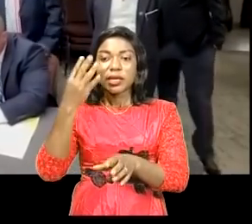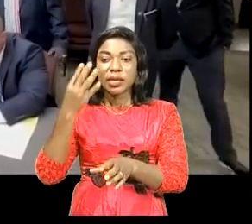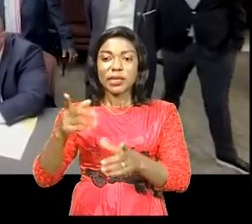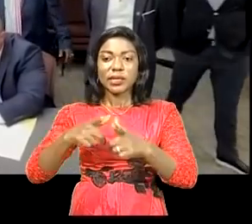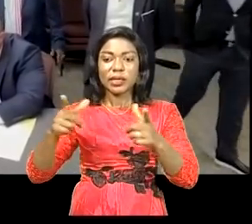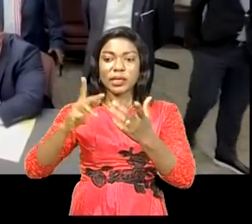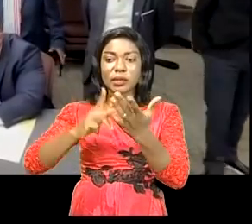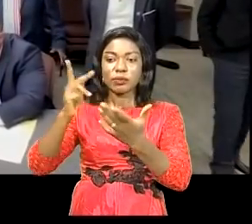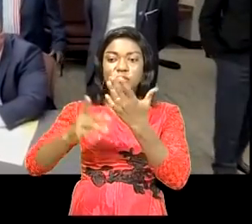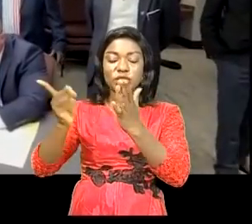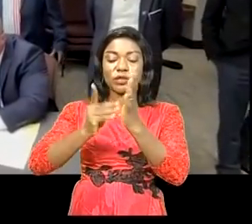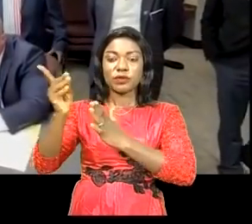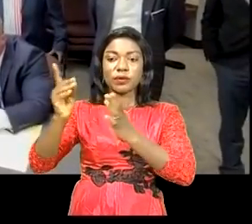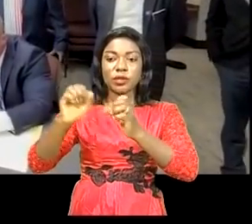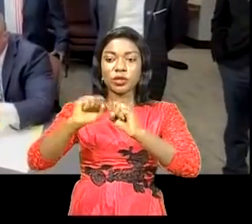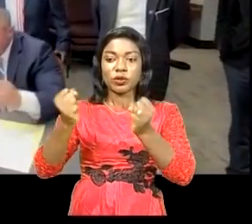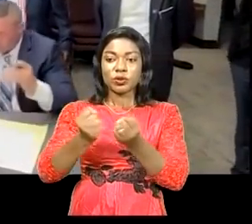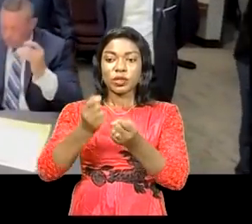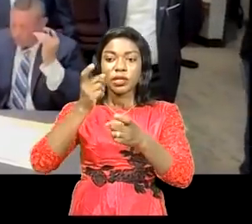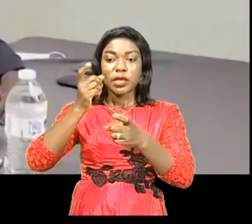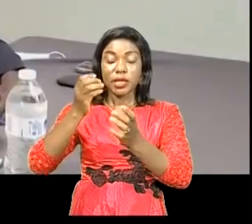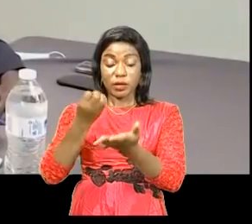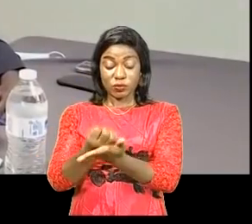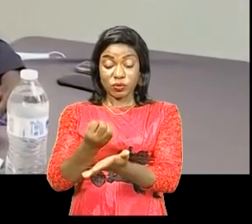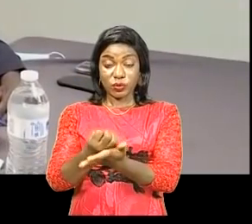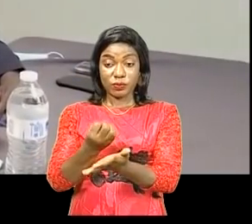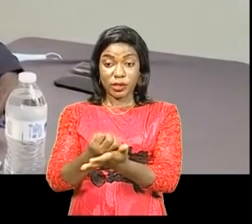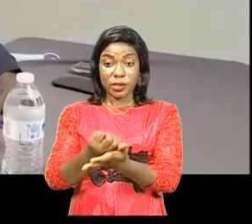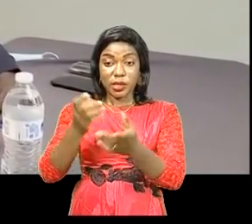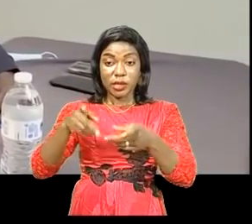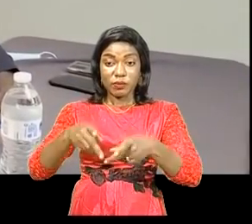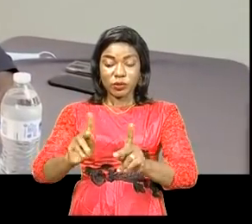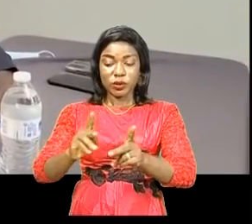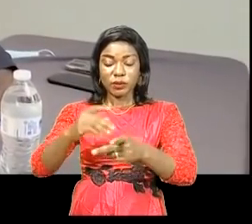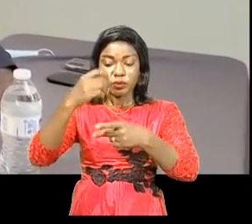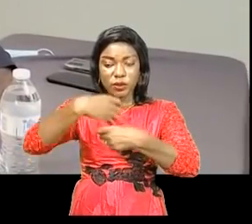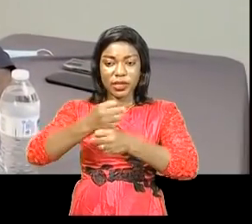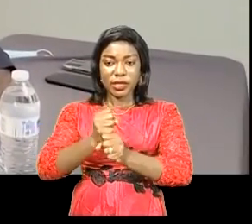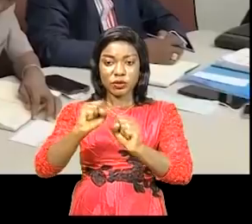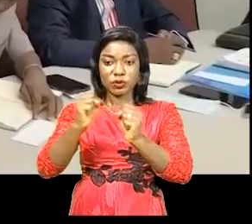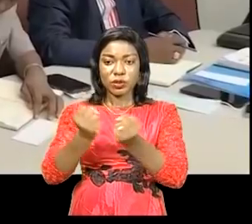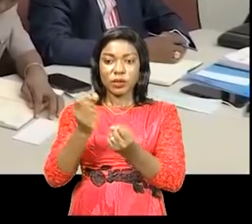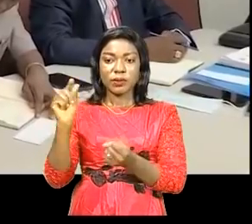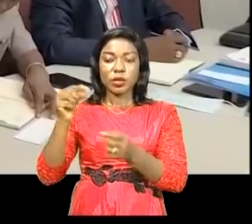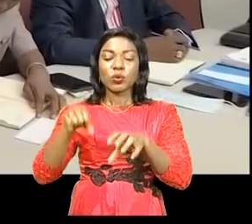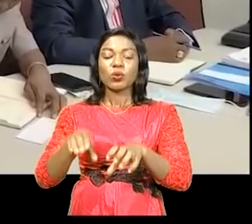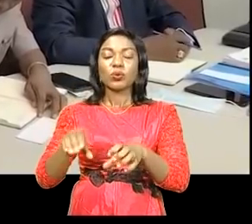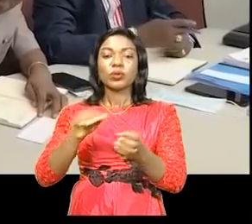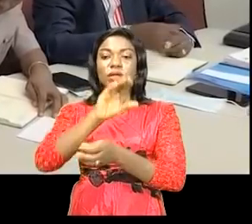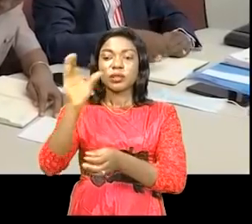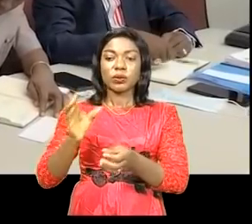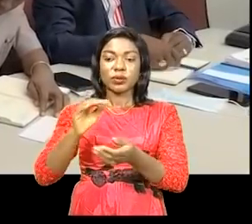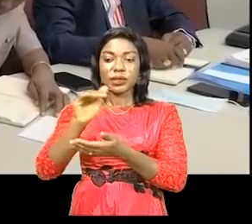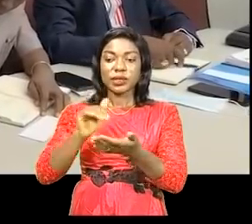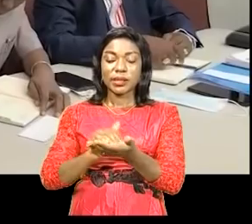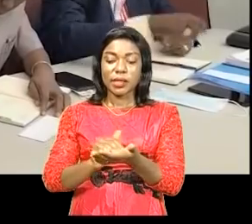projets de développement socio-économique entre autres la possibilité de la création d'une société minière au Congo central d'une